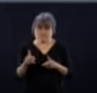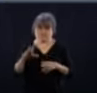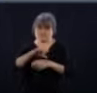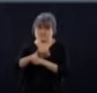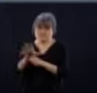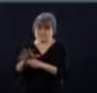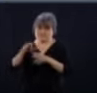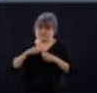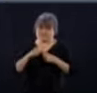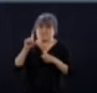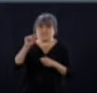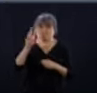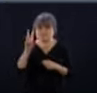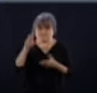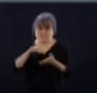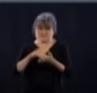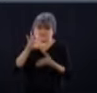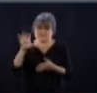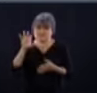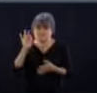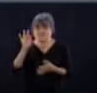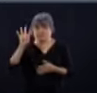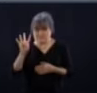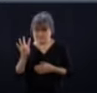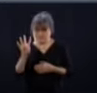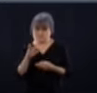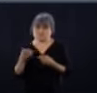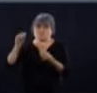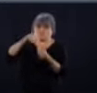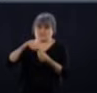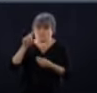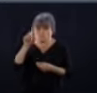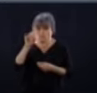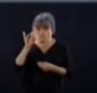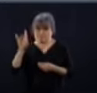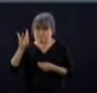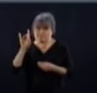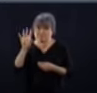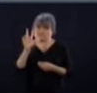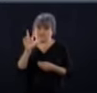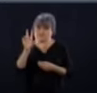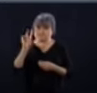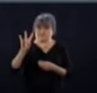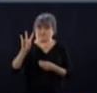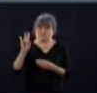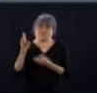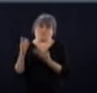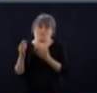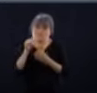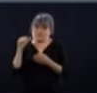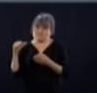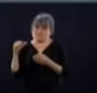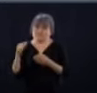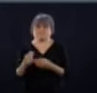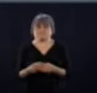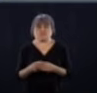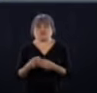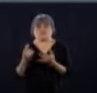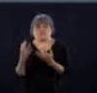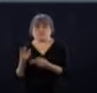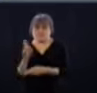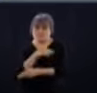cas confirmés, une augmentation donc de 837 par rapport à hier. Nous avons 1648 personnes